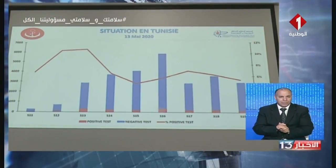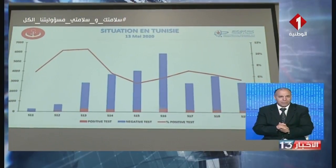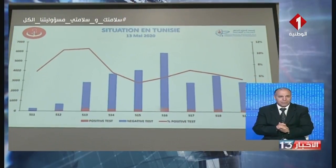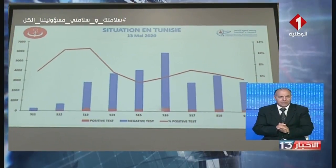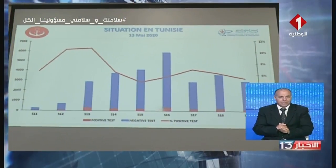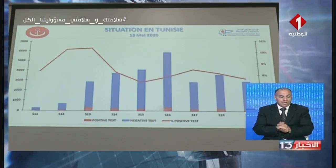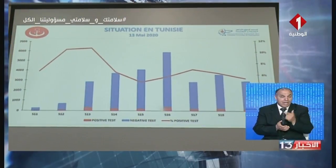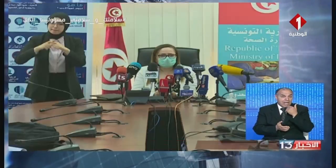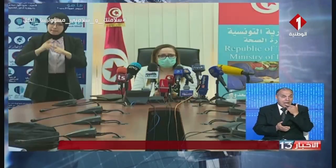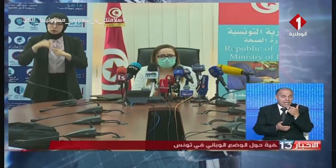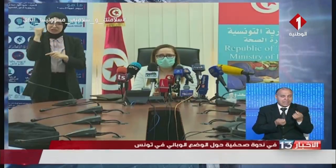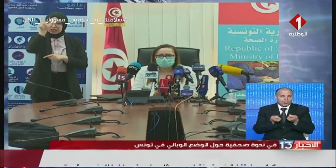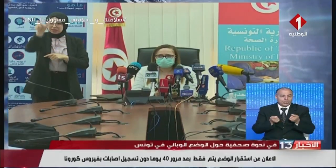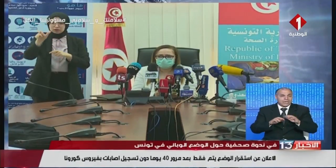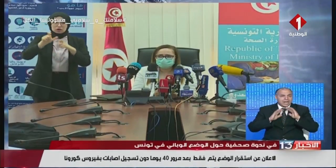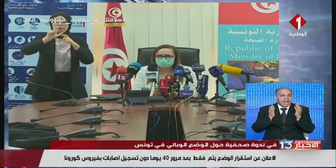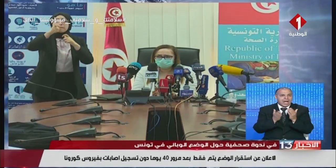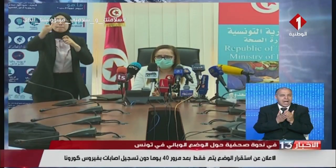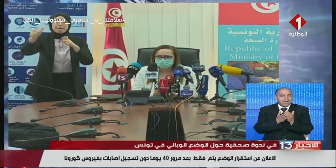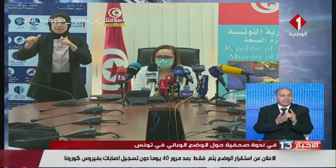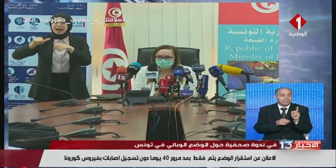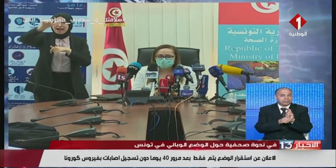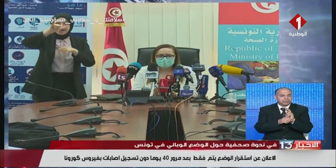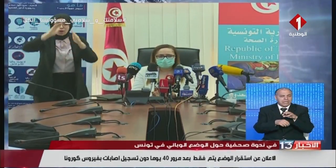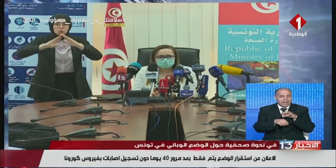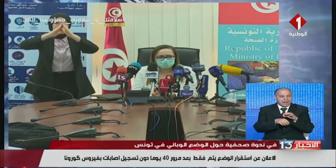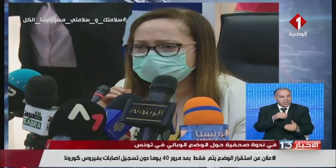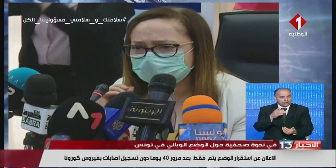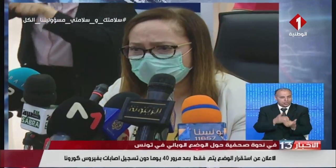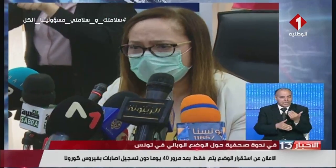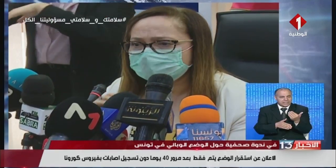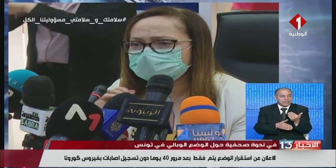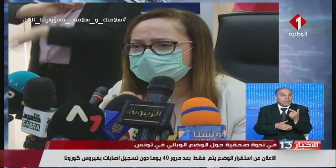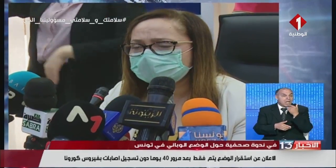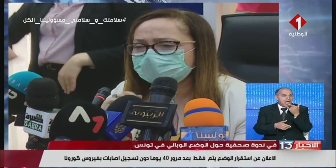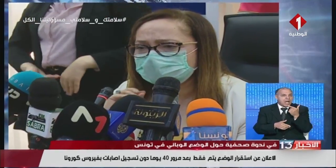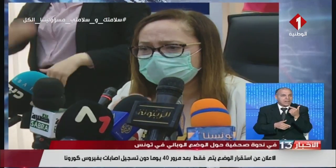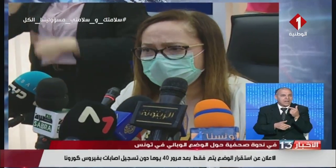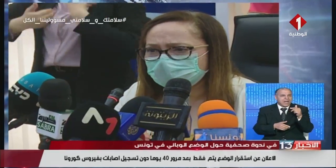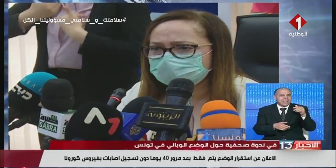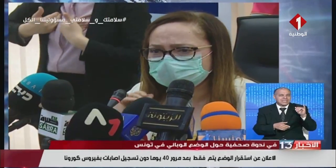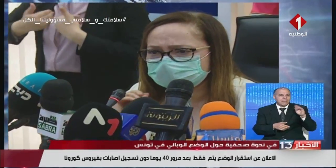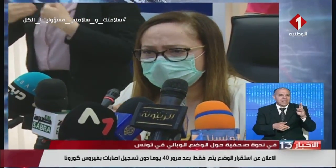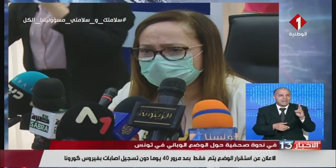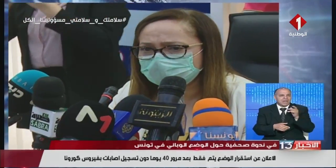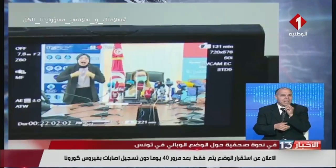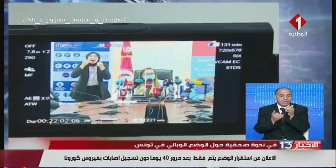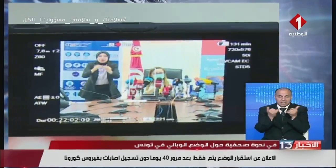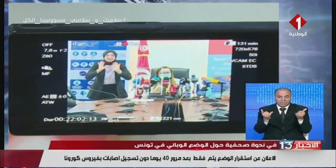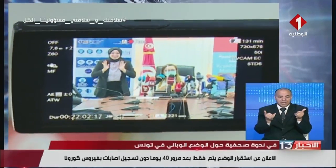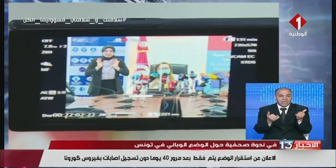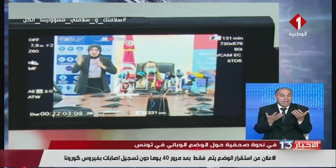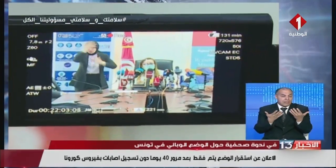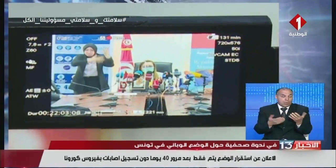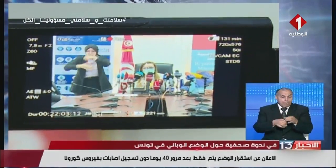أفادت المديرة العامة للمرصد الوطني للأمراض الجديدة والمستجدان صاحب بن علي في ندوة صحفية حول